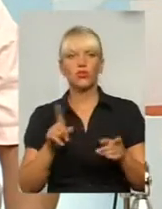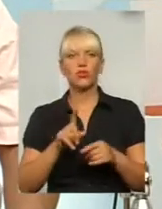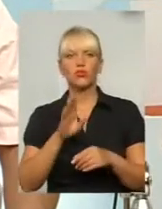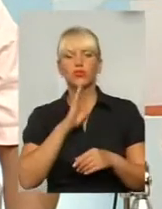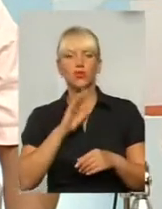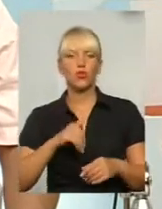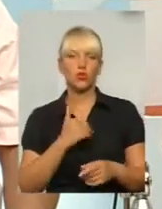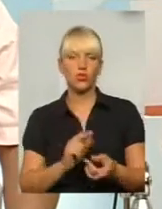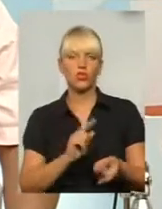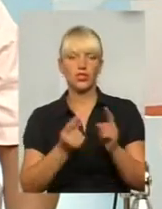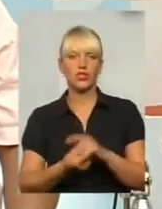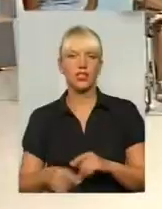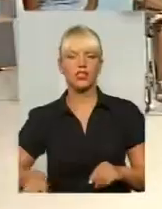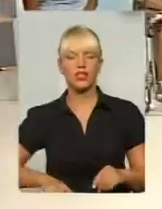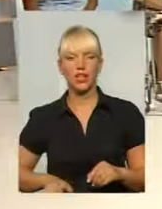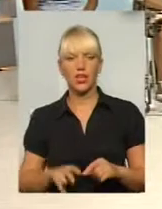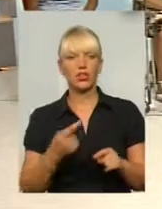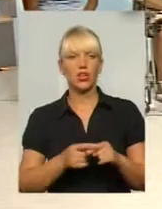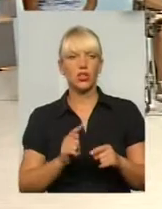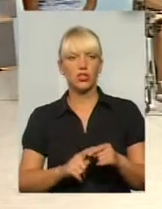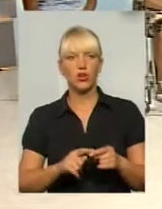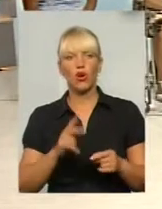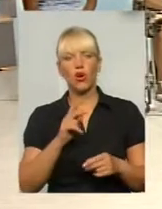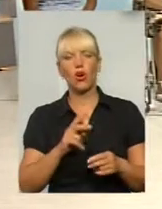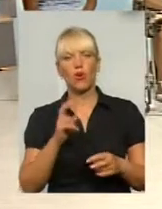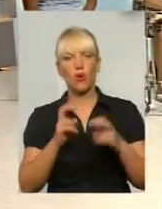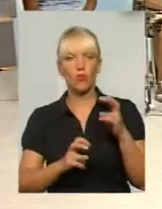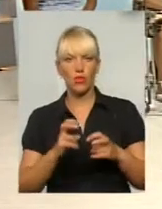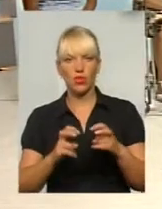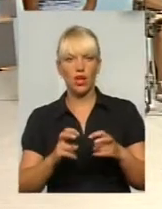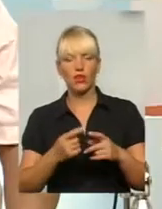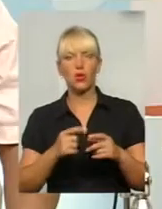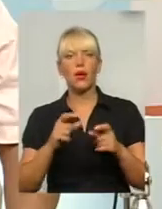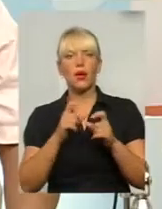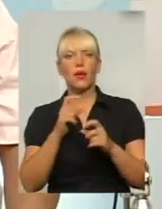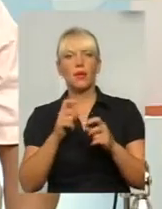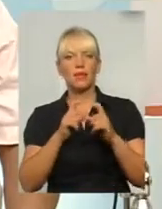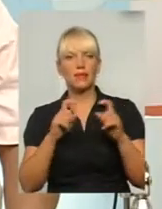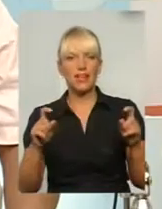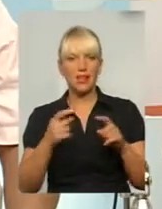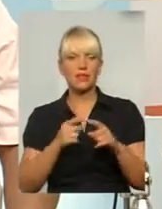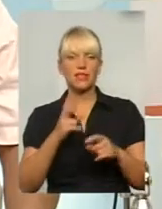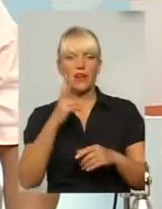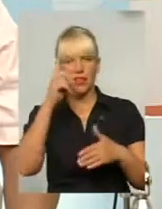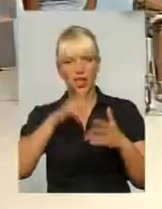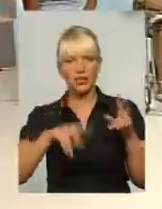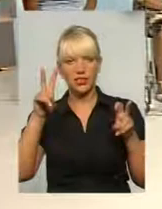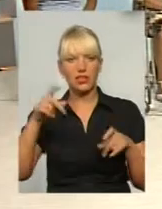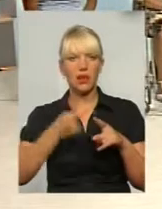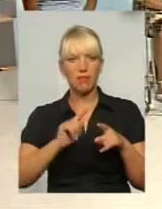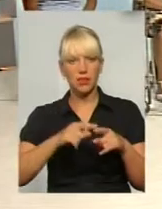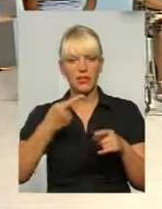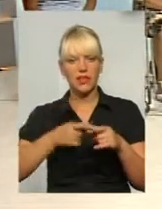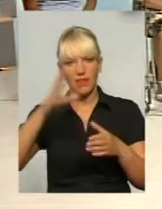директором комунального підтверненства «Надія». Ми це побажання також враховуємо. Коли настане період визначення керівника